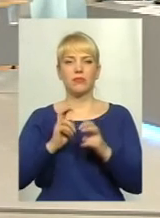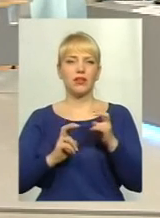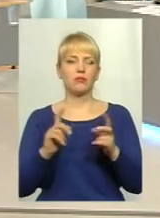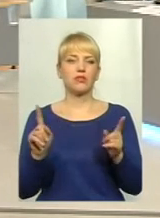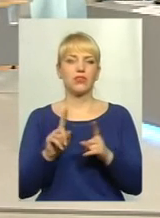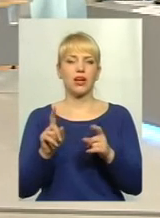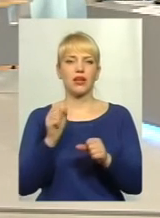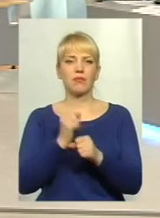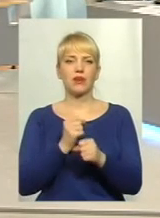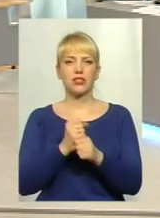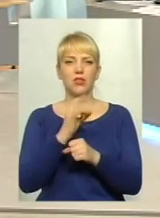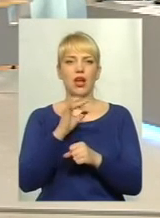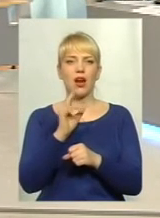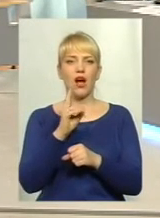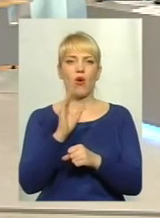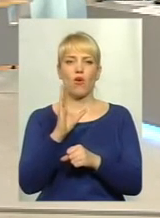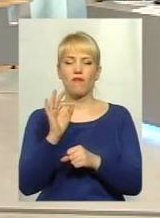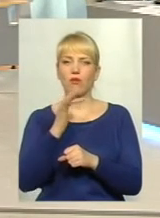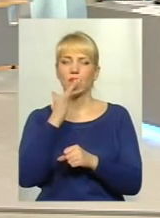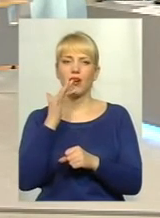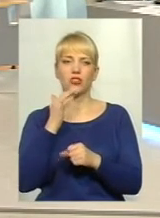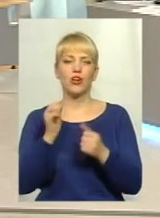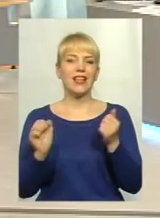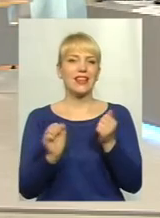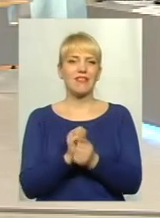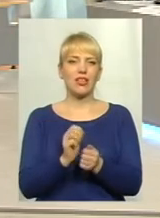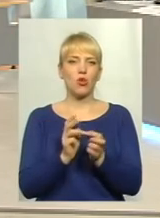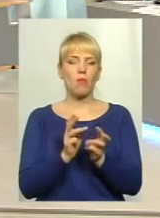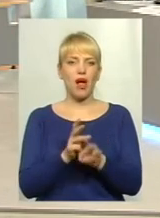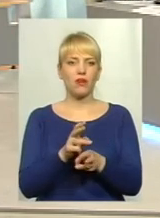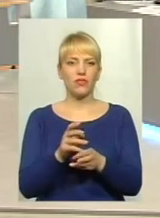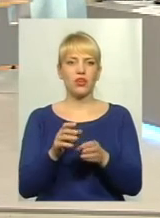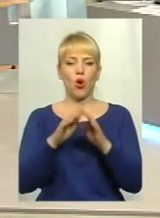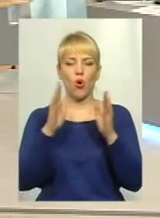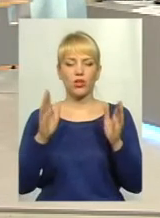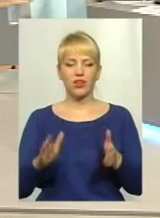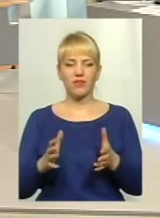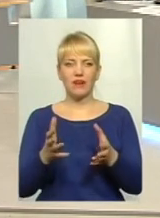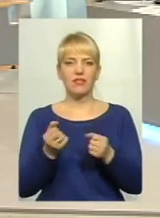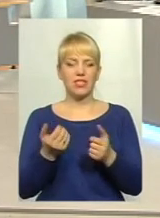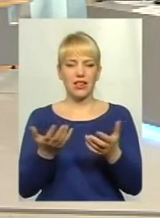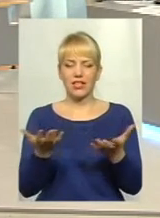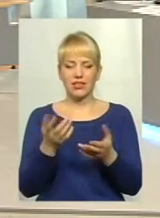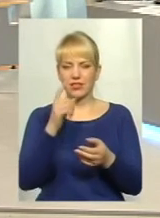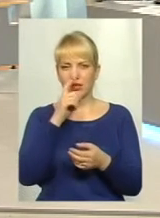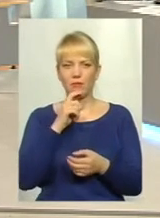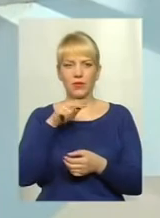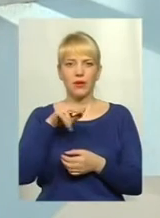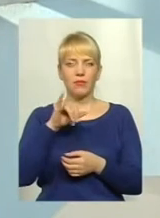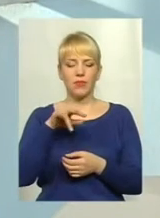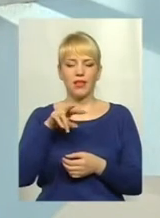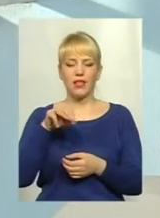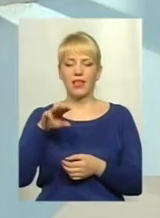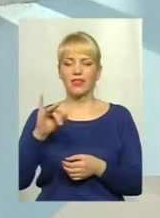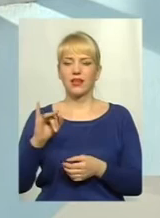працює в мікрорайоні Ракова, а також багато інших твердопалених котлів, просто взяли якісь пілети незрозумілі, ну що таке макуха, це